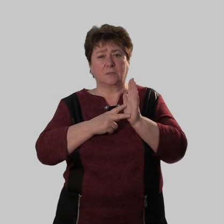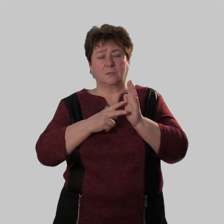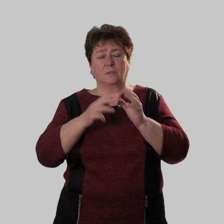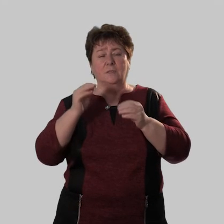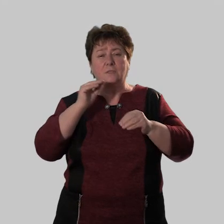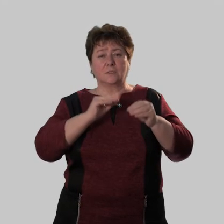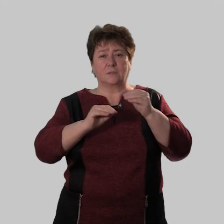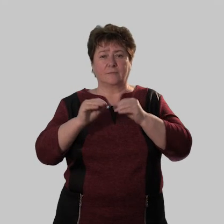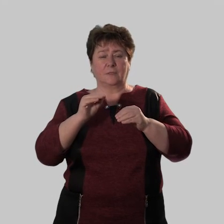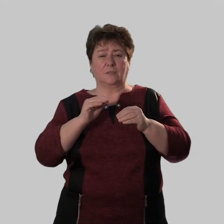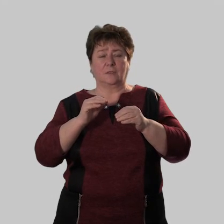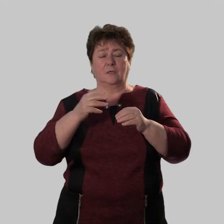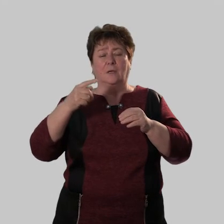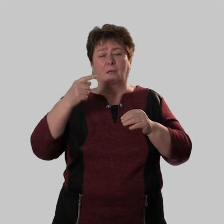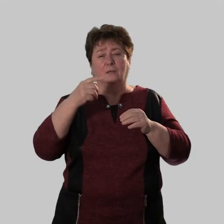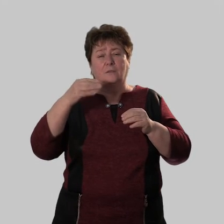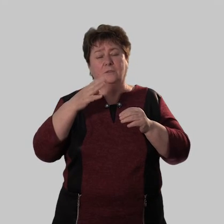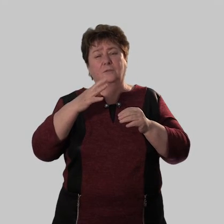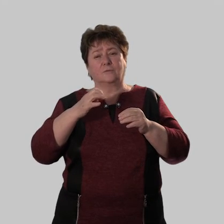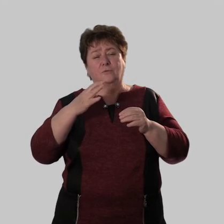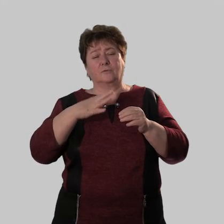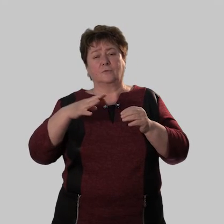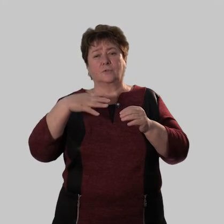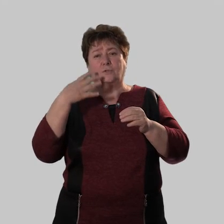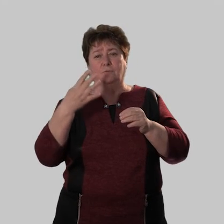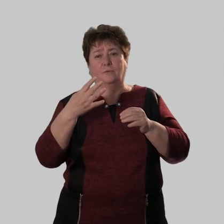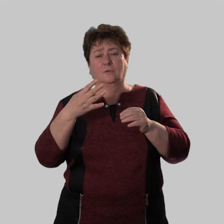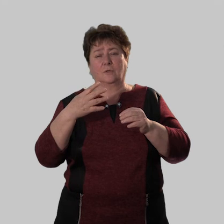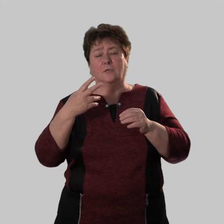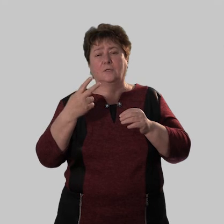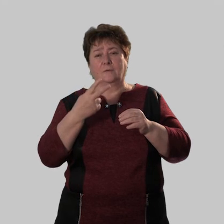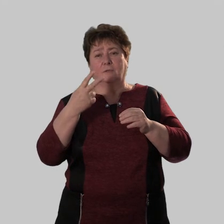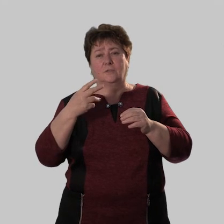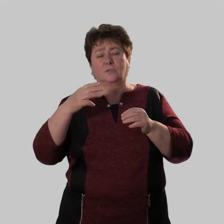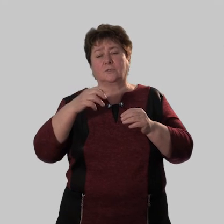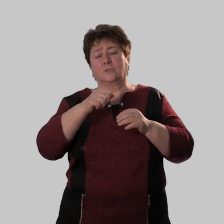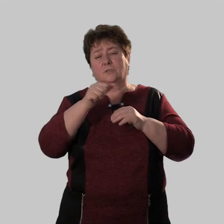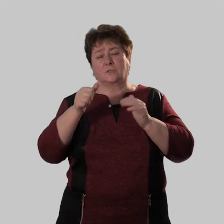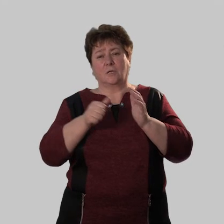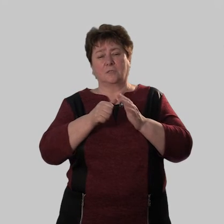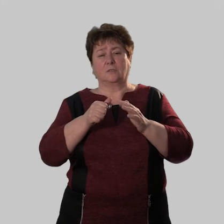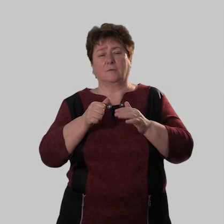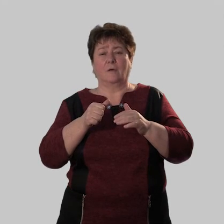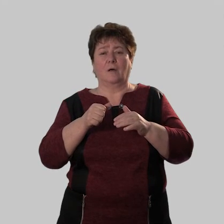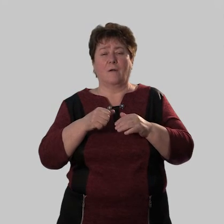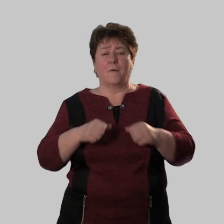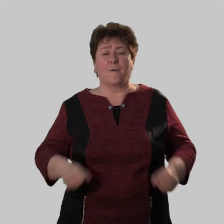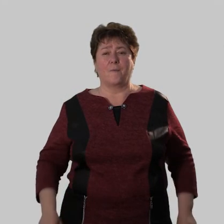составные 1994 с 2016